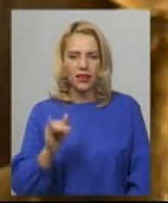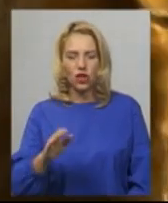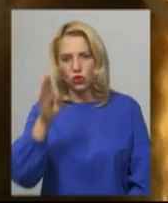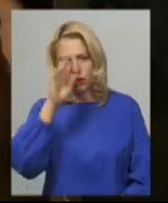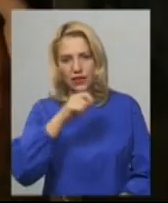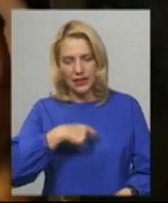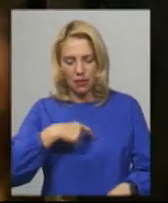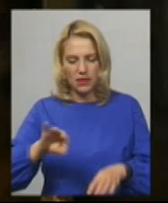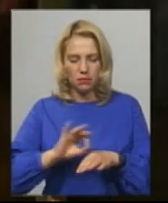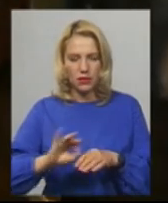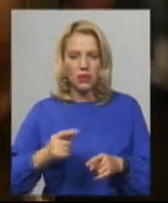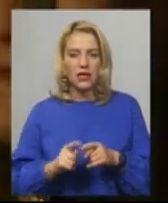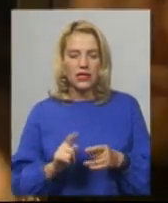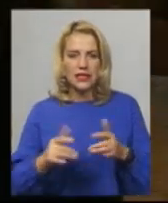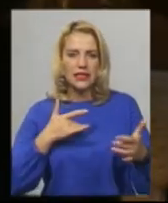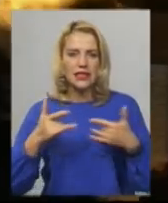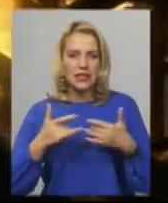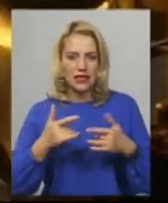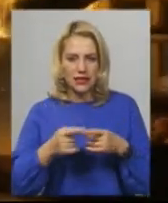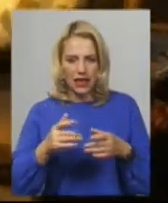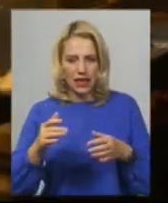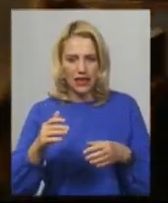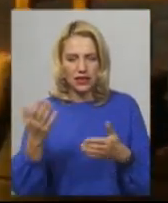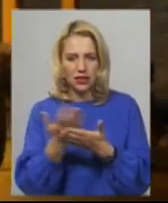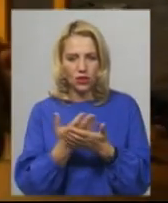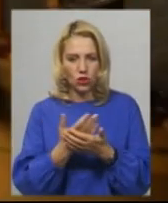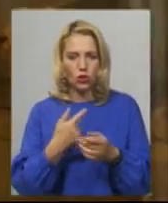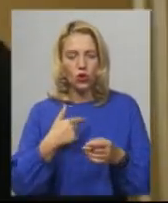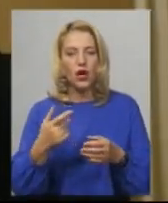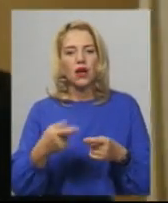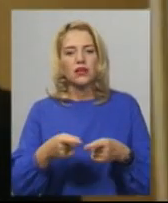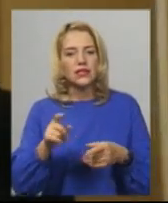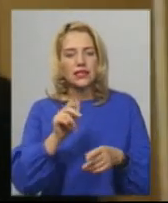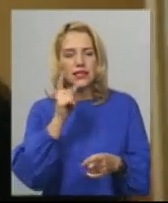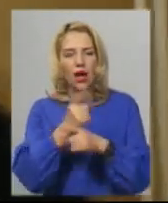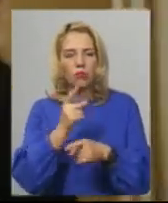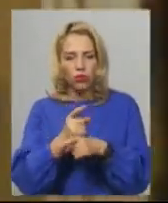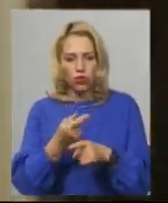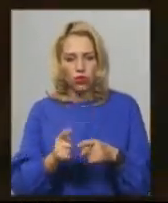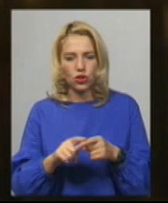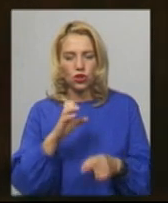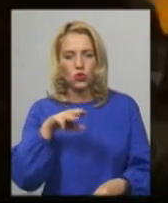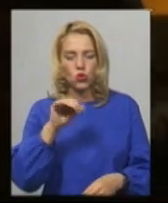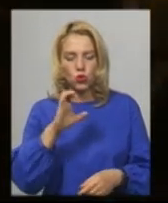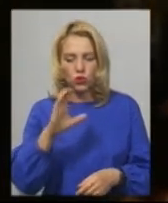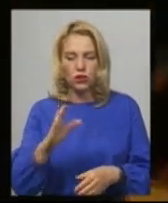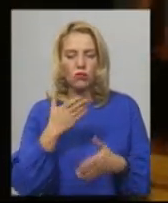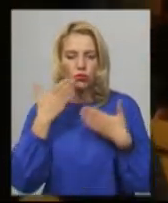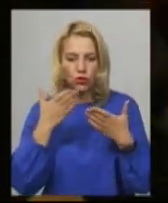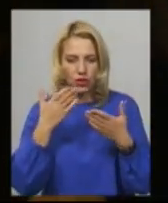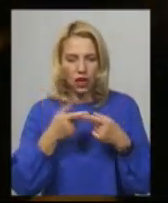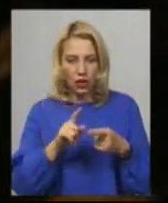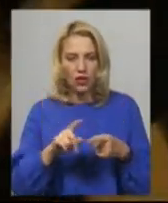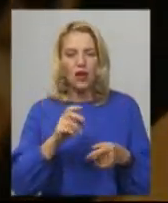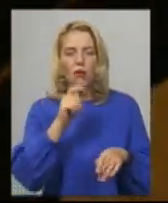Це сцена спалення з офіційного трейлеру «Стрічки заборонений». Аби достоменно відтворити історію Василя Стуса, автори перевірили чимало фактів і